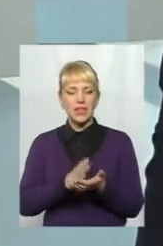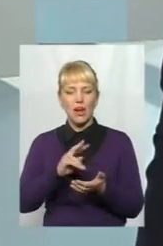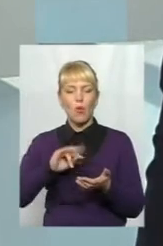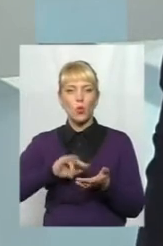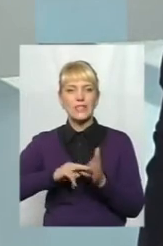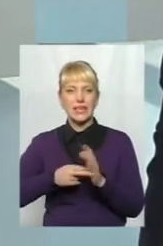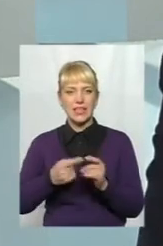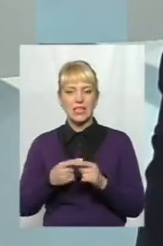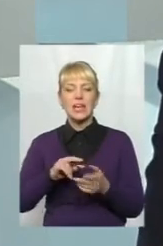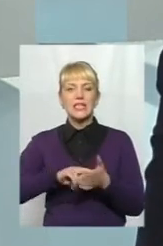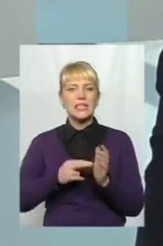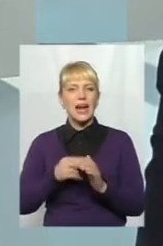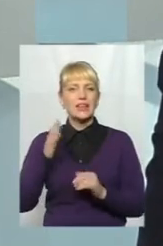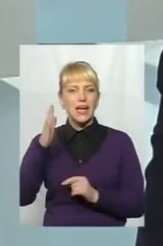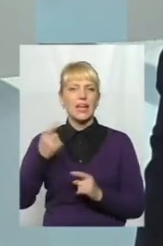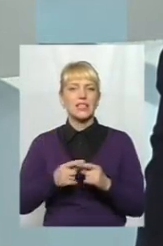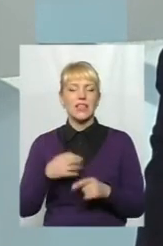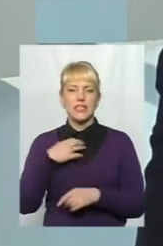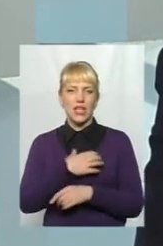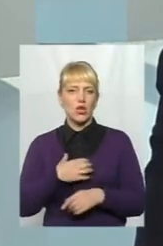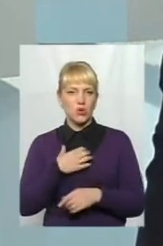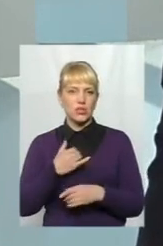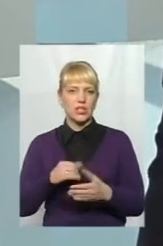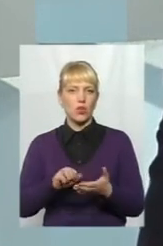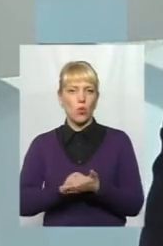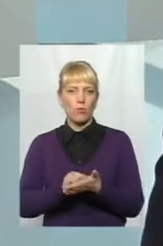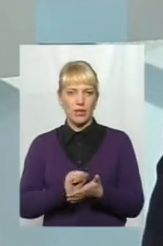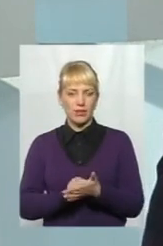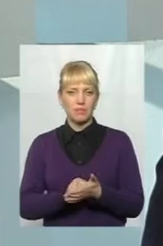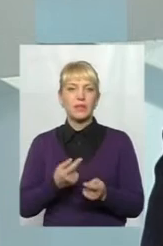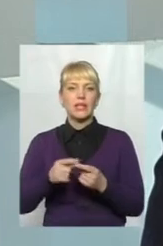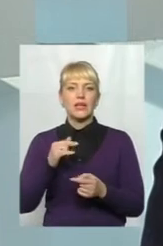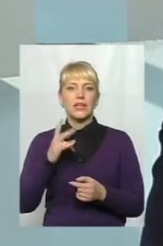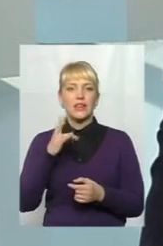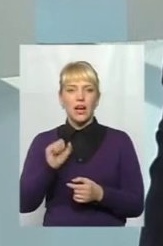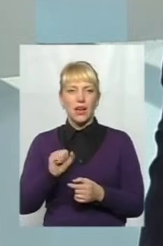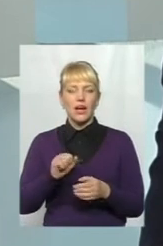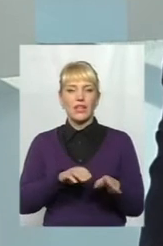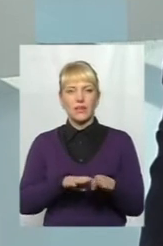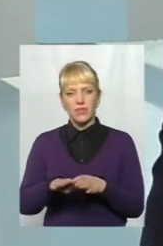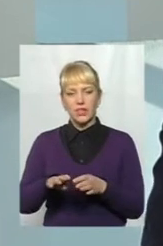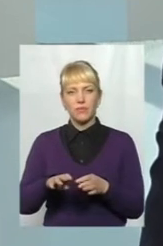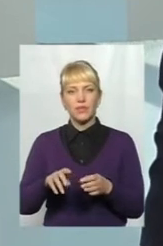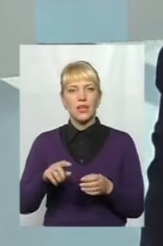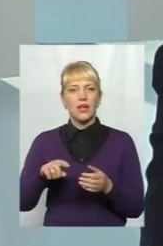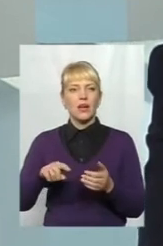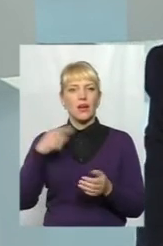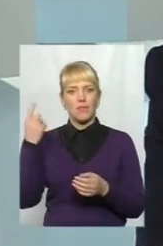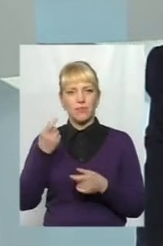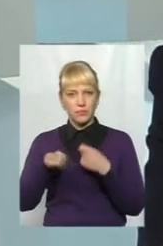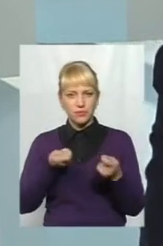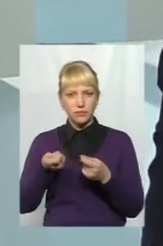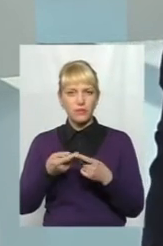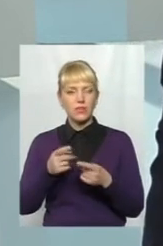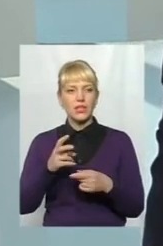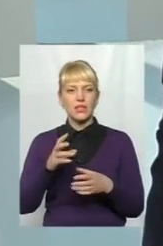стратегія – це надзвичайно серйозний і важливий документ. Дуже часто він на рівні багатьох муніципалітетів, і там в Мельницькому дуже часто до